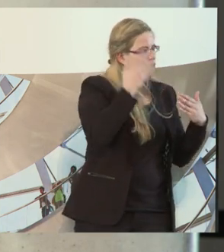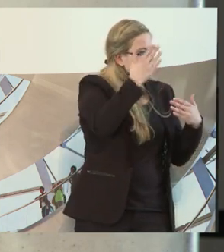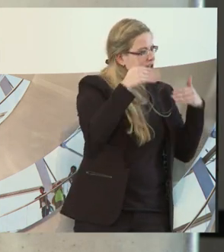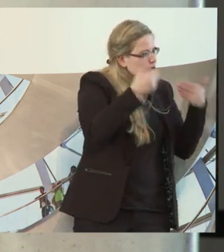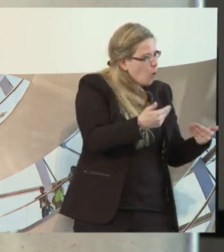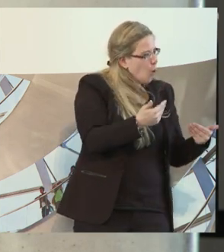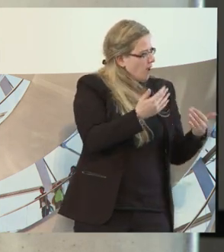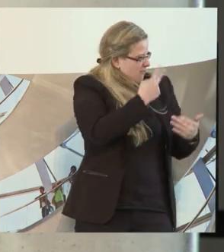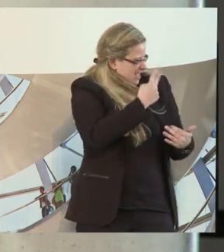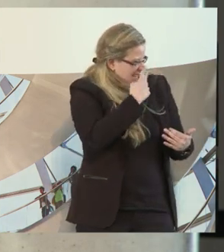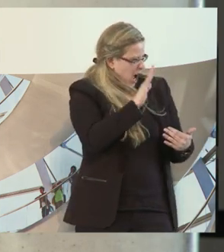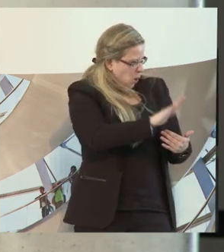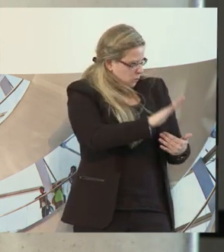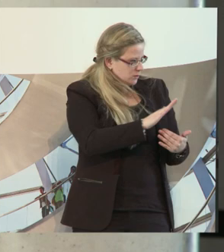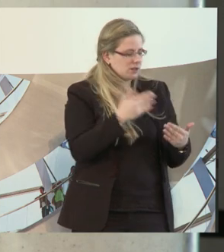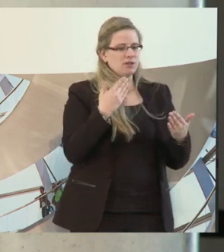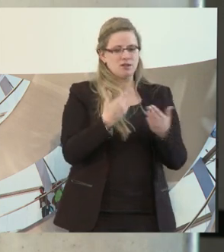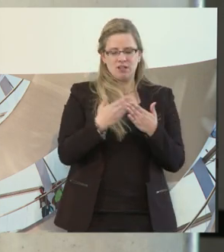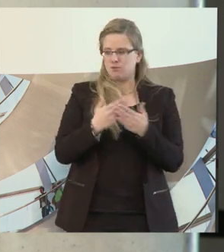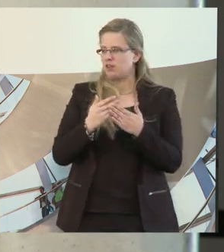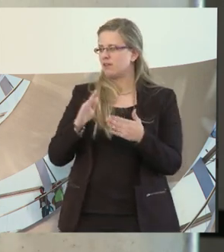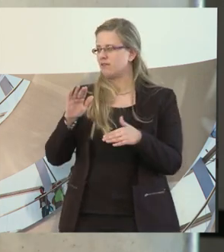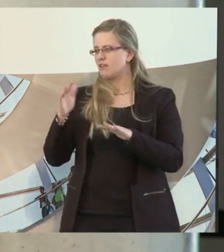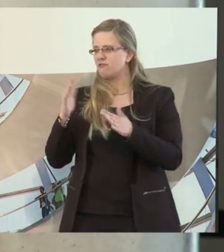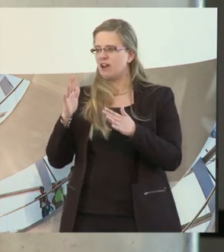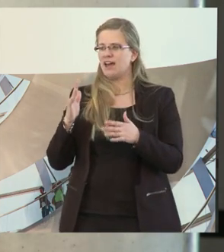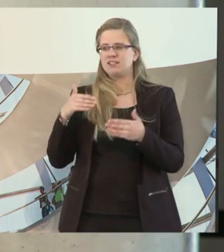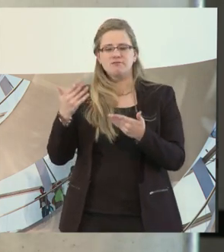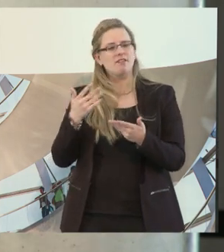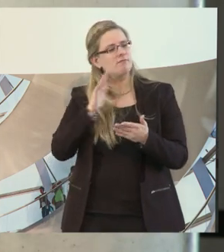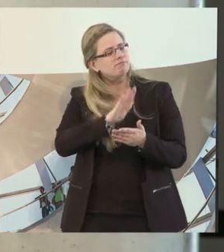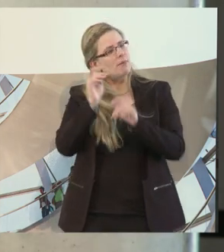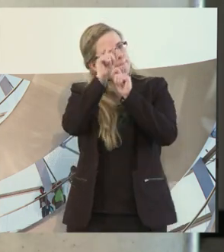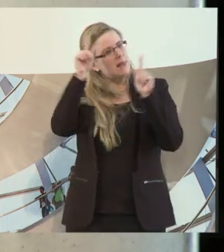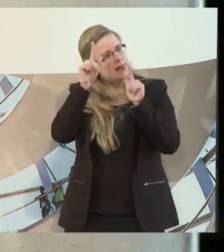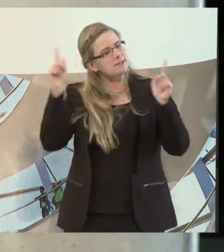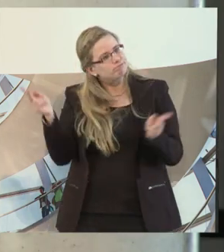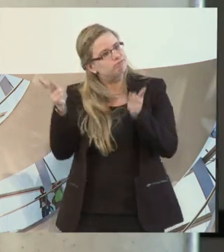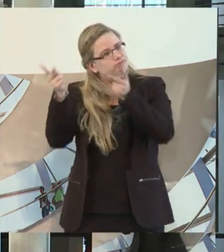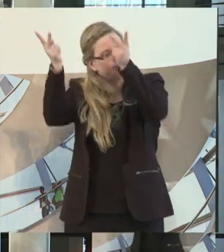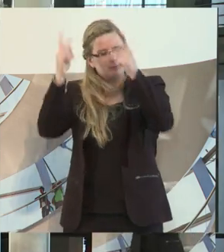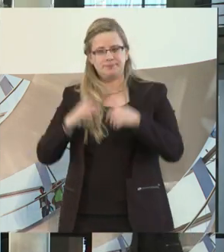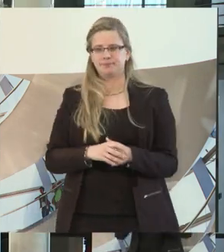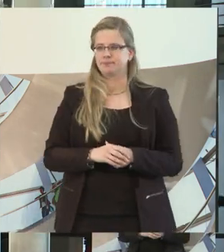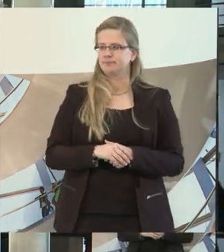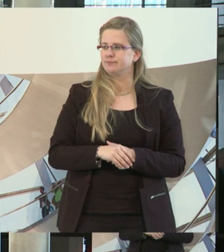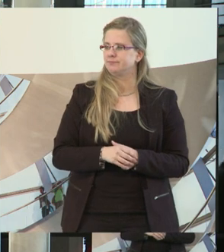das dem Volker Kauder auch vielleicht von mir so weiterbringt. Also es schadet uns. Vielen